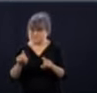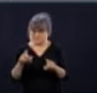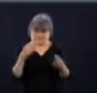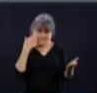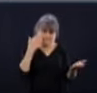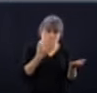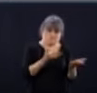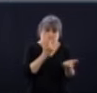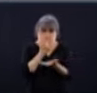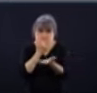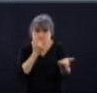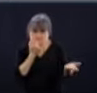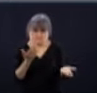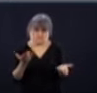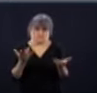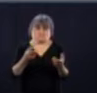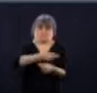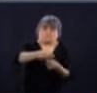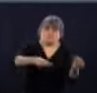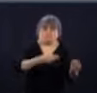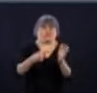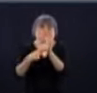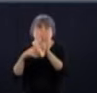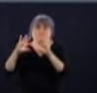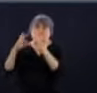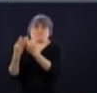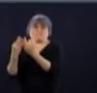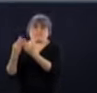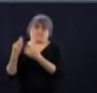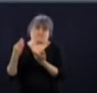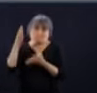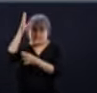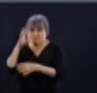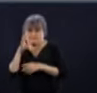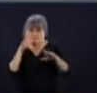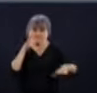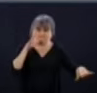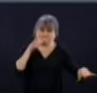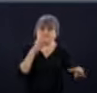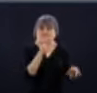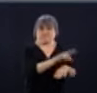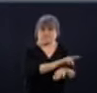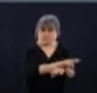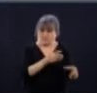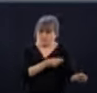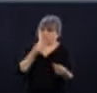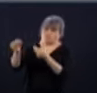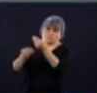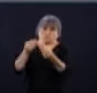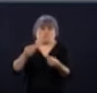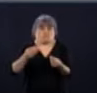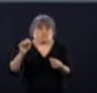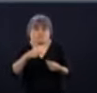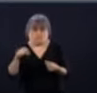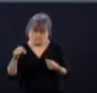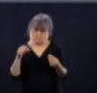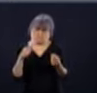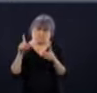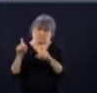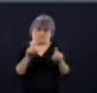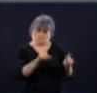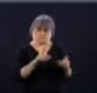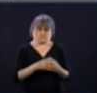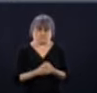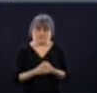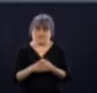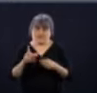voir quelle est la transmission dans la famille ou autre. Ça fait que ça va nous permettre de documenter en terrain québécois la dite chose. Mais c'est sûr que dès qu'on a une évidence qu